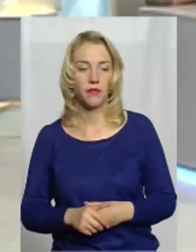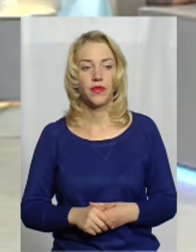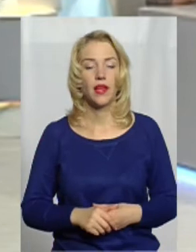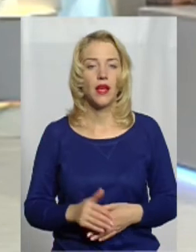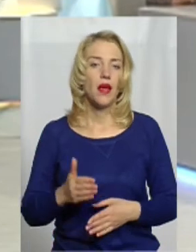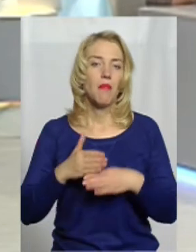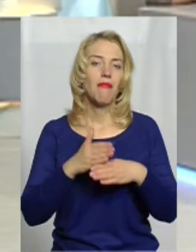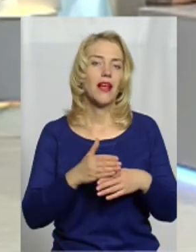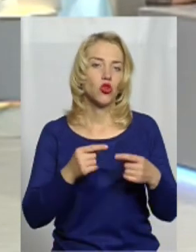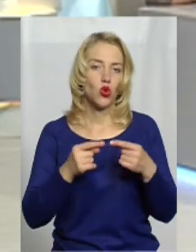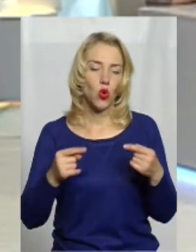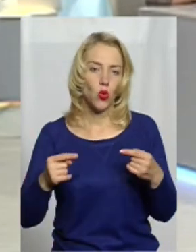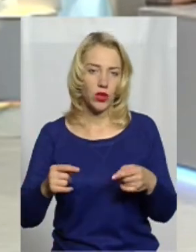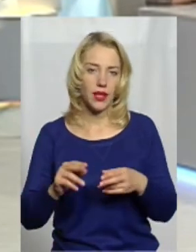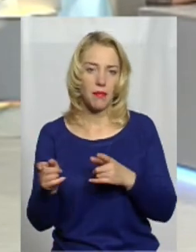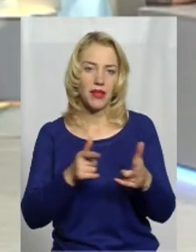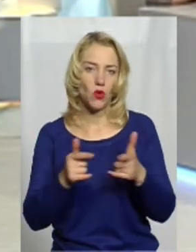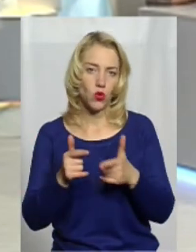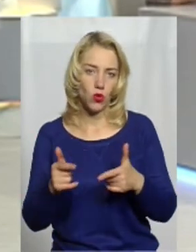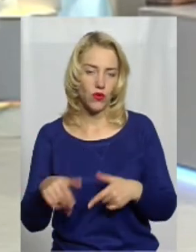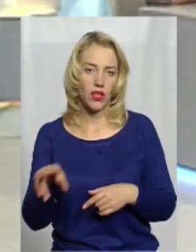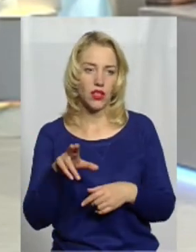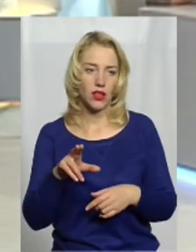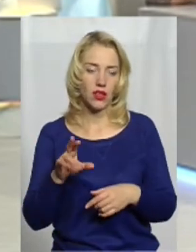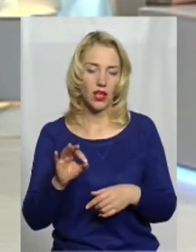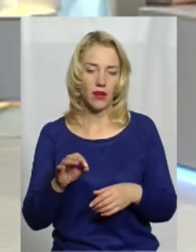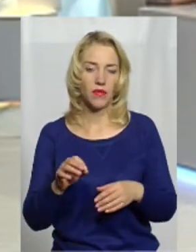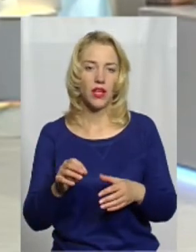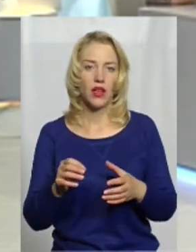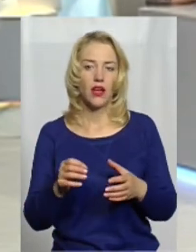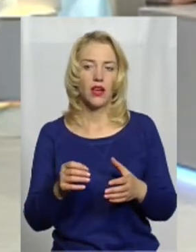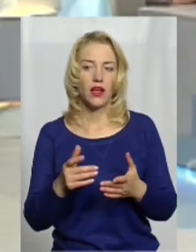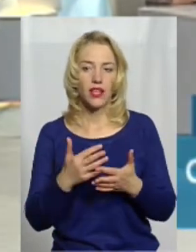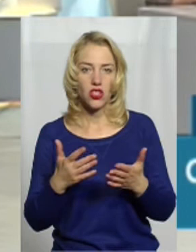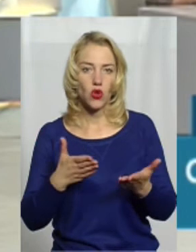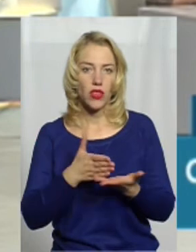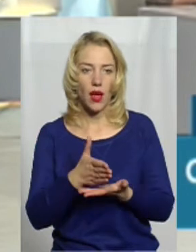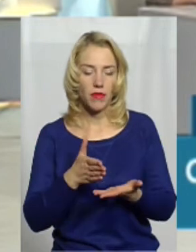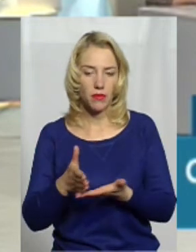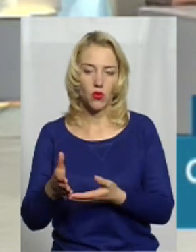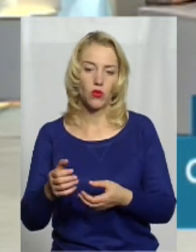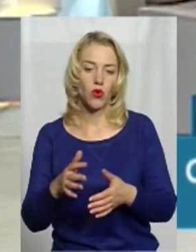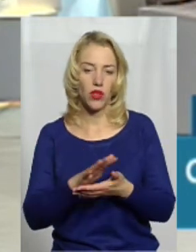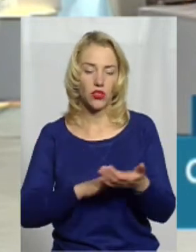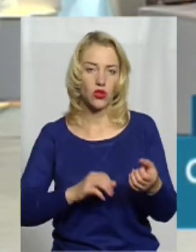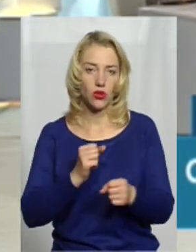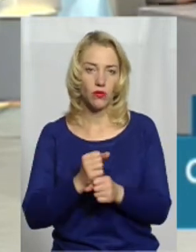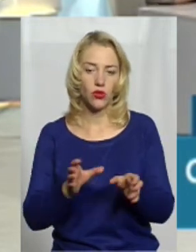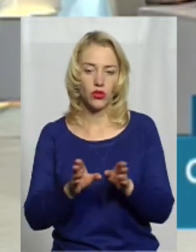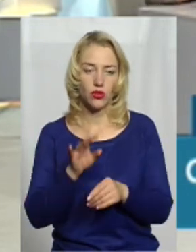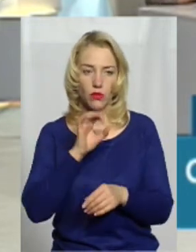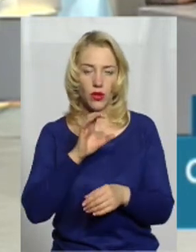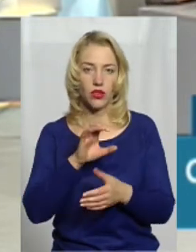Методологія підготовки для того чи іншого напрямку подальшої роботи собаки. До